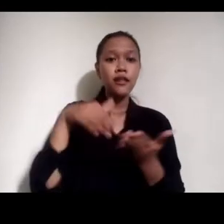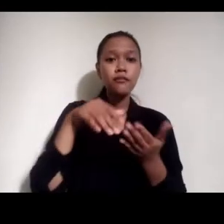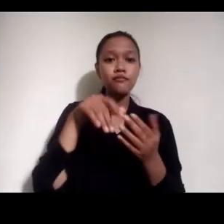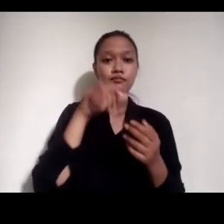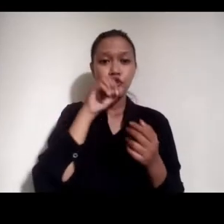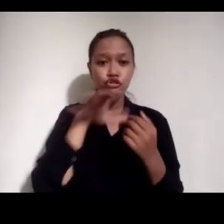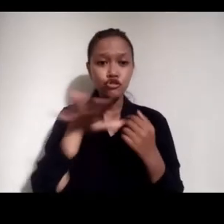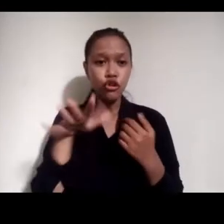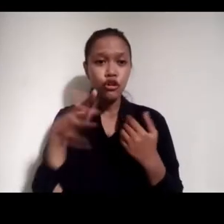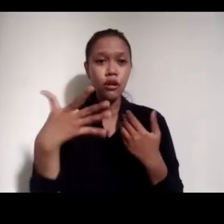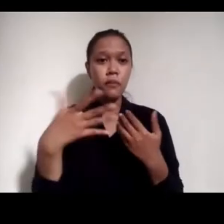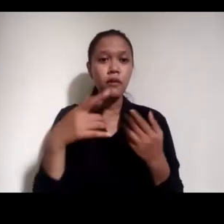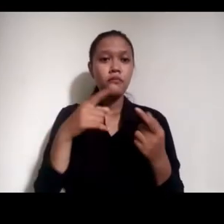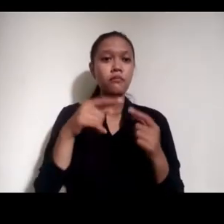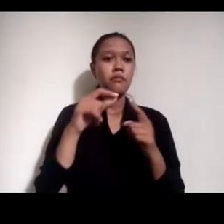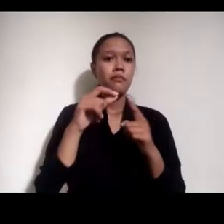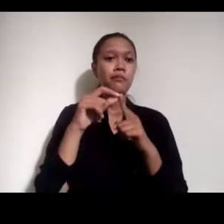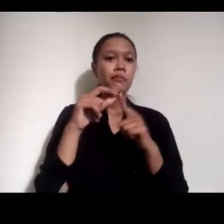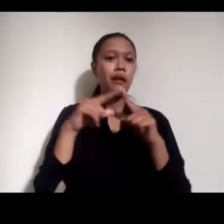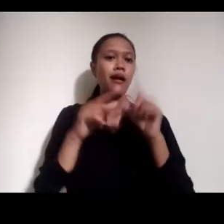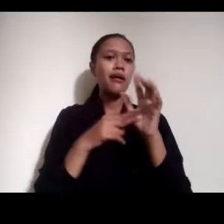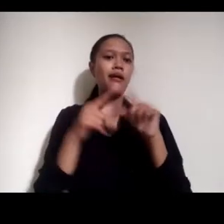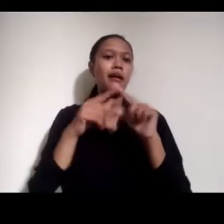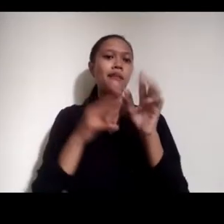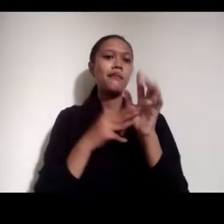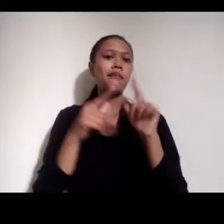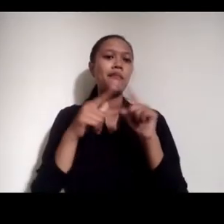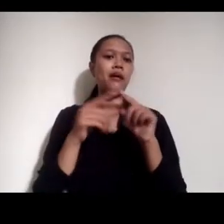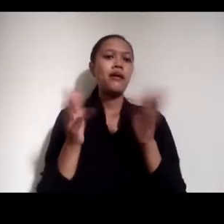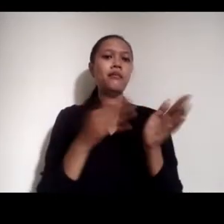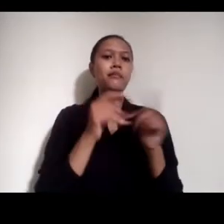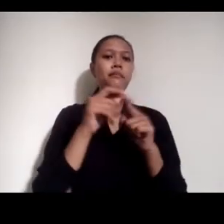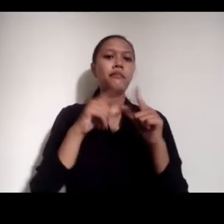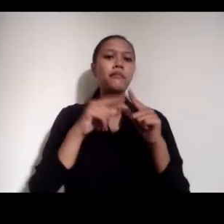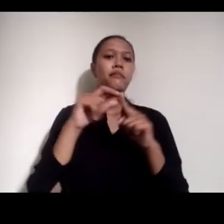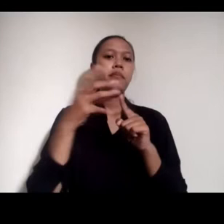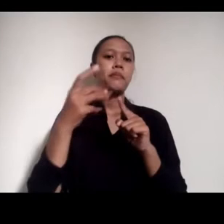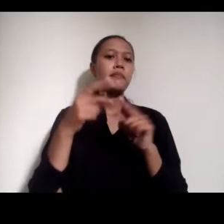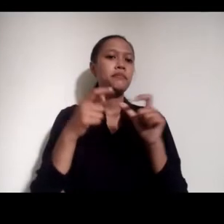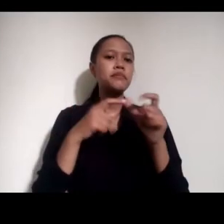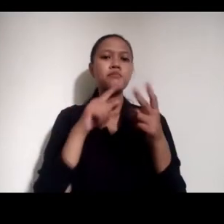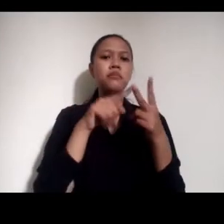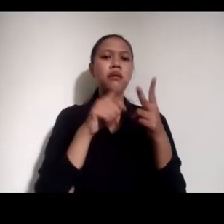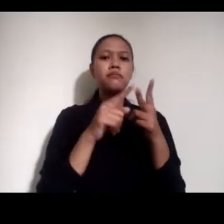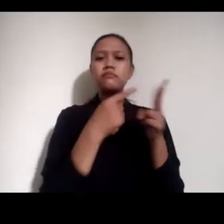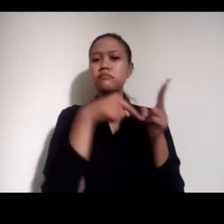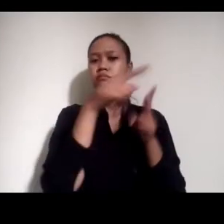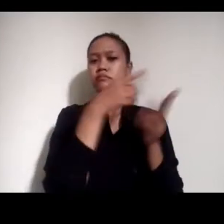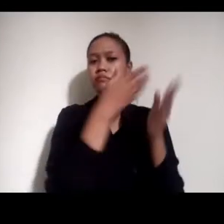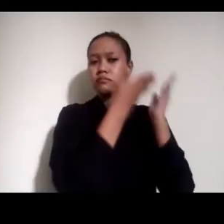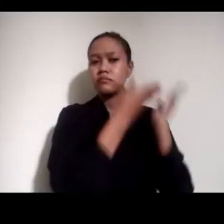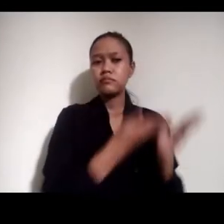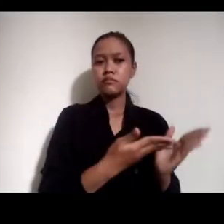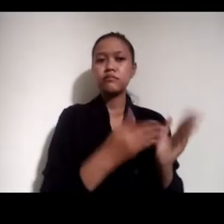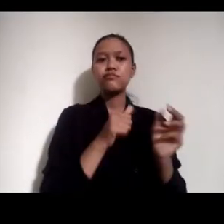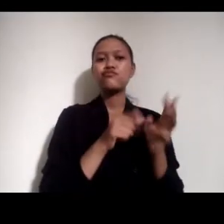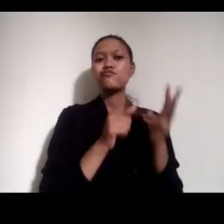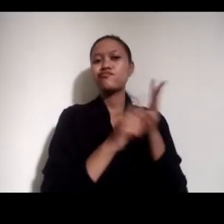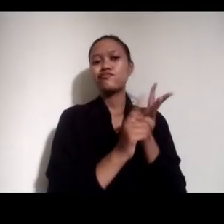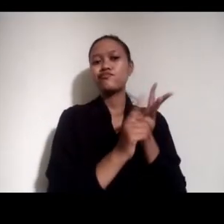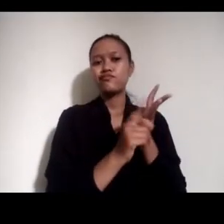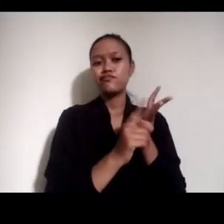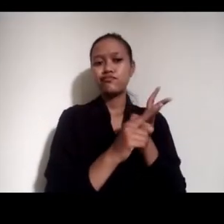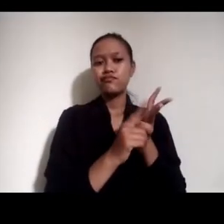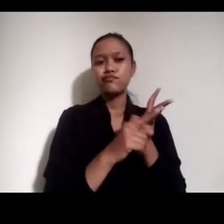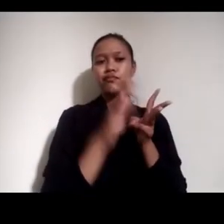ada Panama Papers Ada Paradise Papers Yang sempat rami juga Kemudian ada data berbayar Biasanya data riset Atau